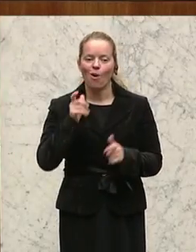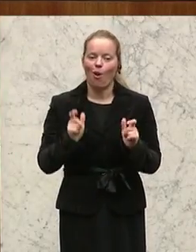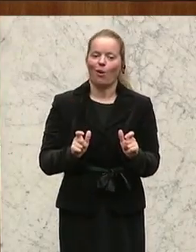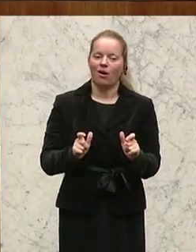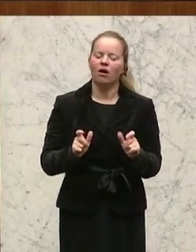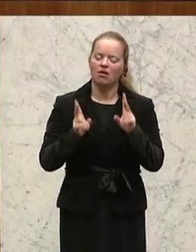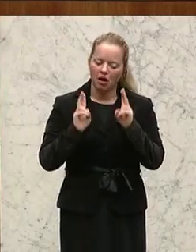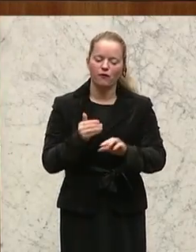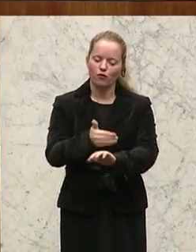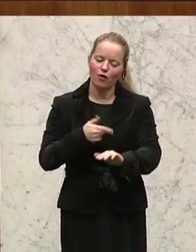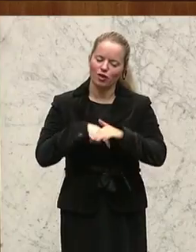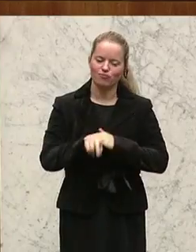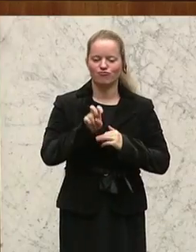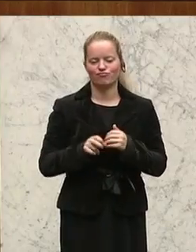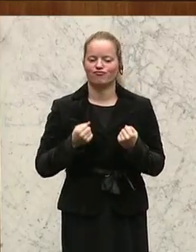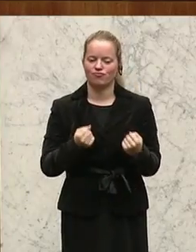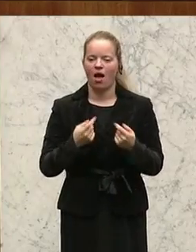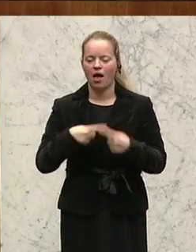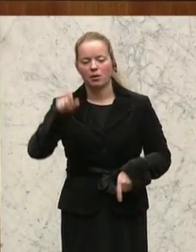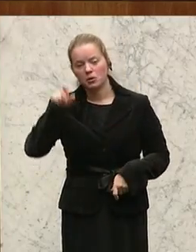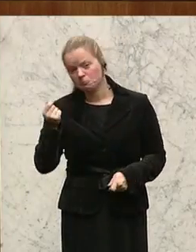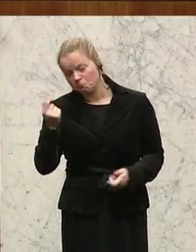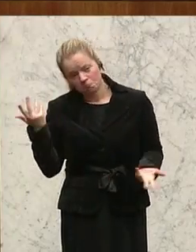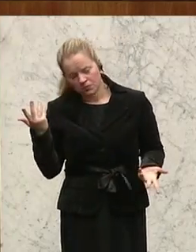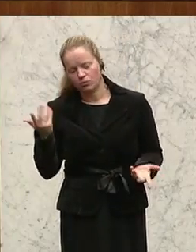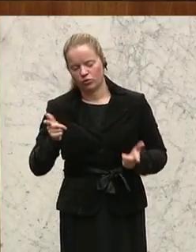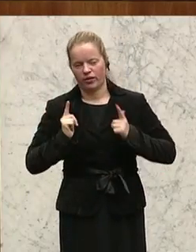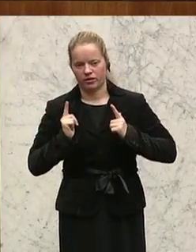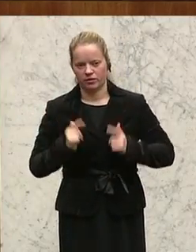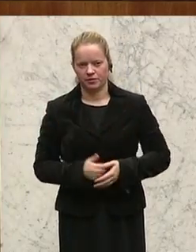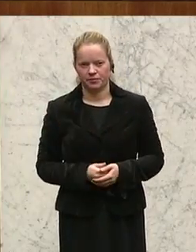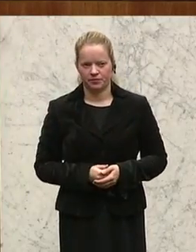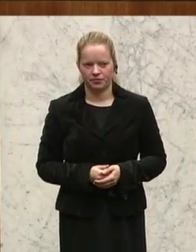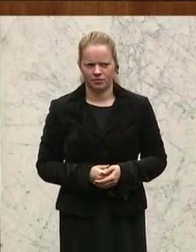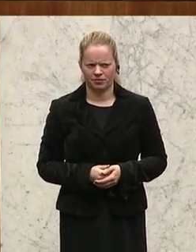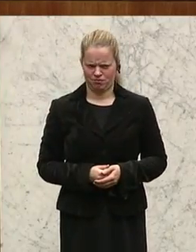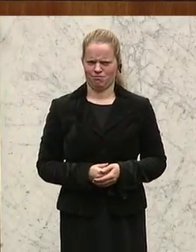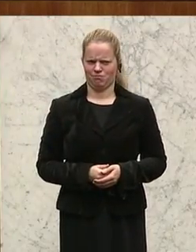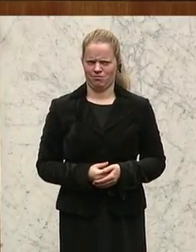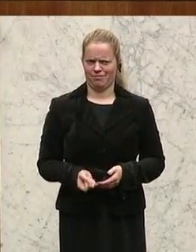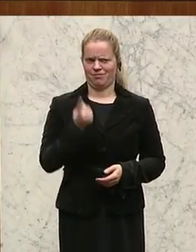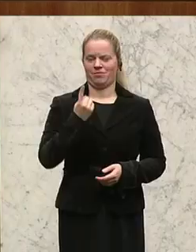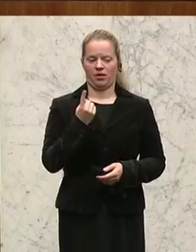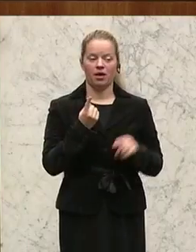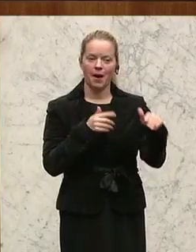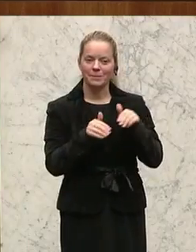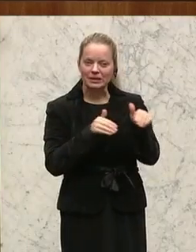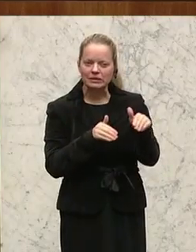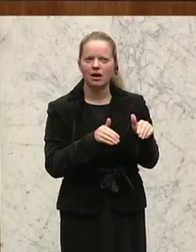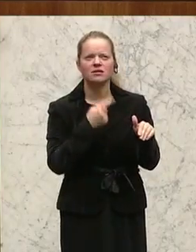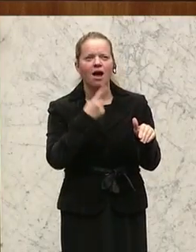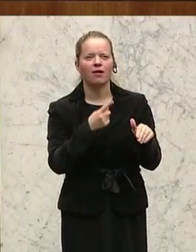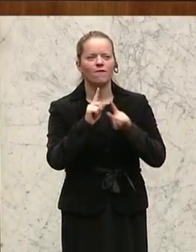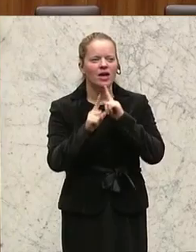Autofahren und der andere muss halt warten. Und für so etwas haben wir bei einem Minister, der Verkehrssicherheit ganz